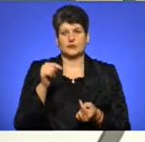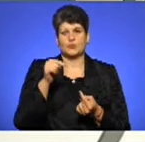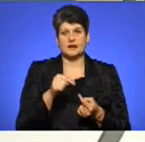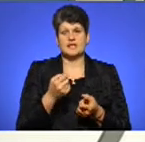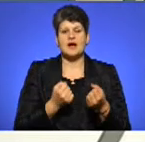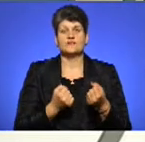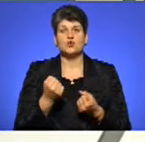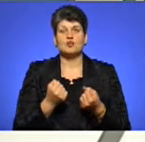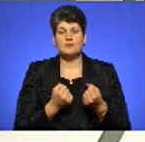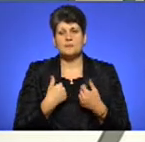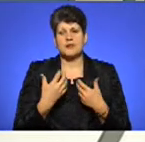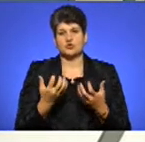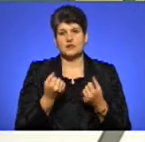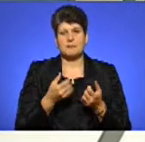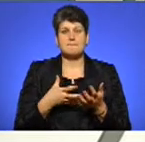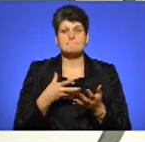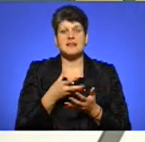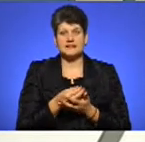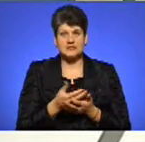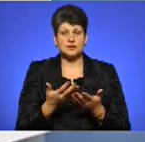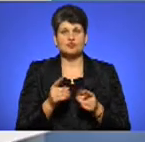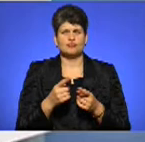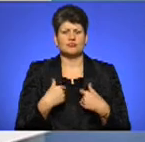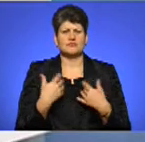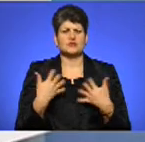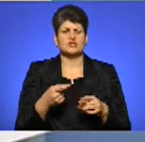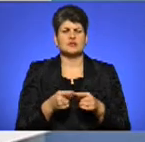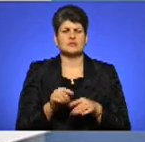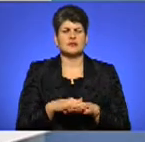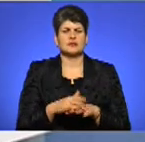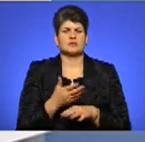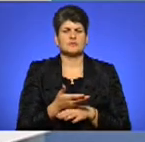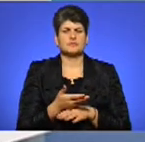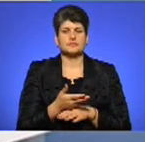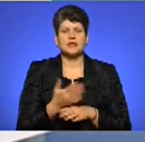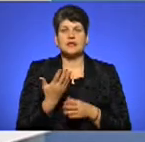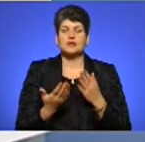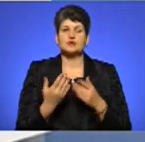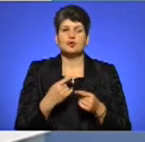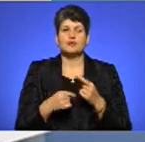Ми отримаємо платежі. Чому ми втрачали цей ринок? Якщо все-таки повернутися до цифри 180